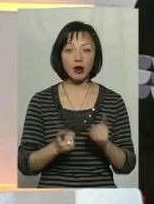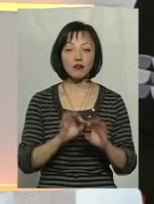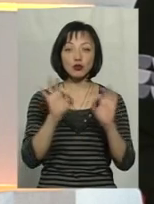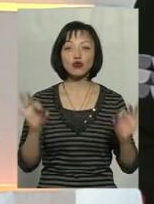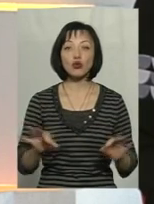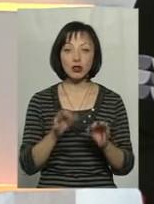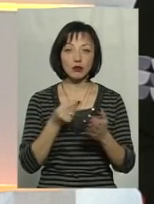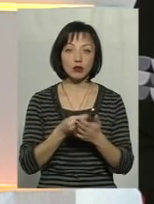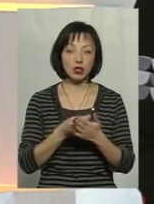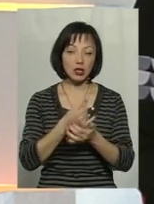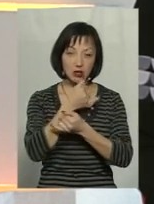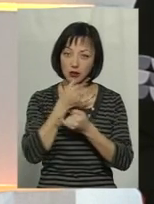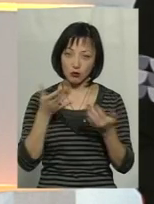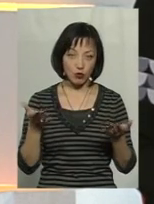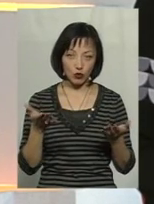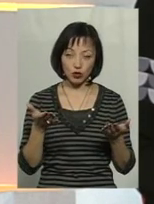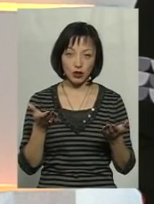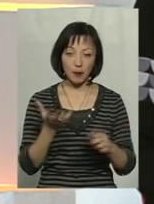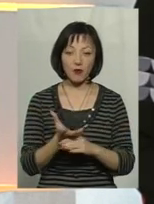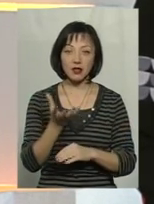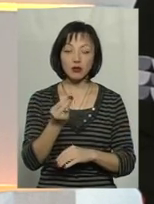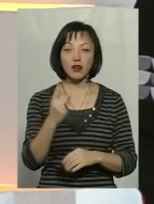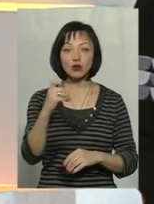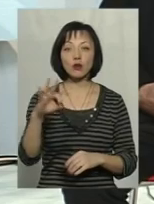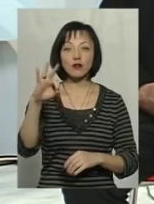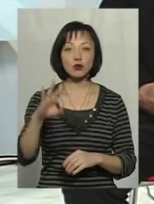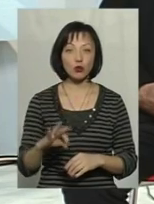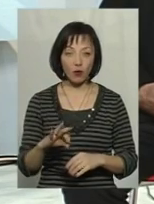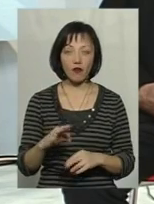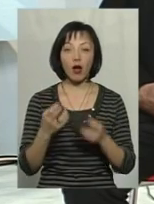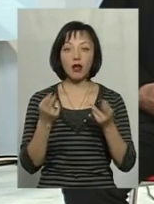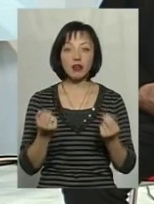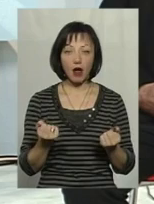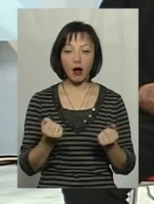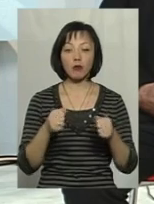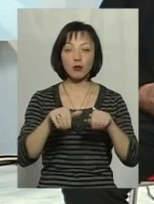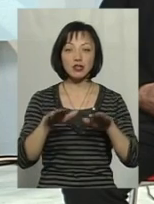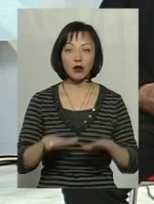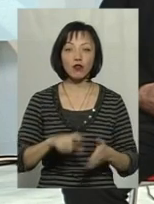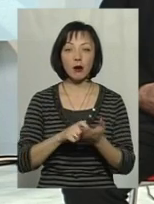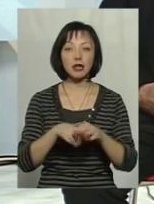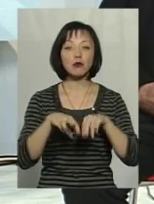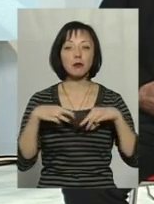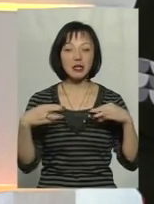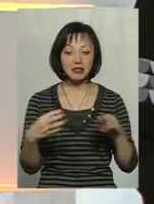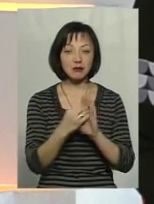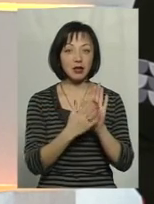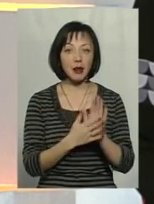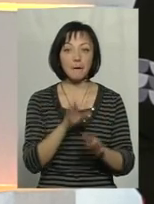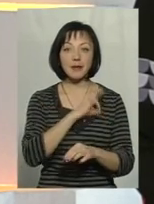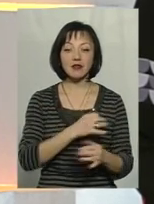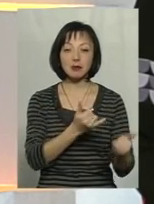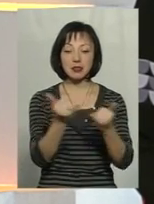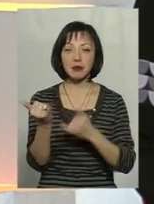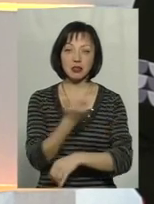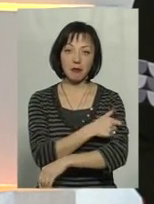жоден бюджет не зможе профінансувати 100%. Так, постанова Кабінету міністрів нам говорить про пільгове забезпечення